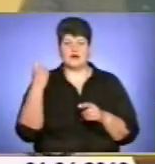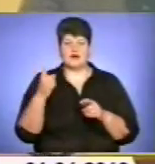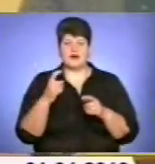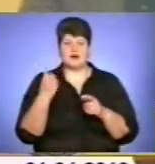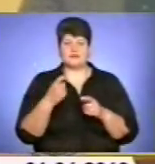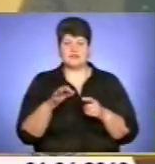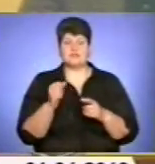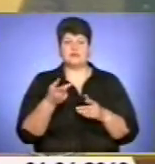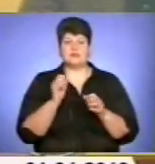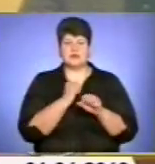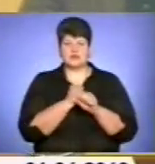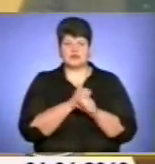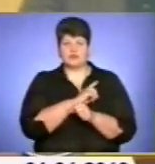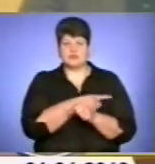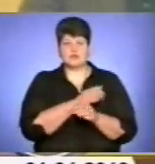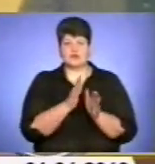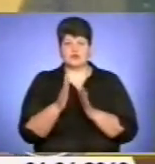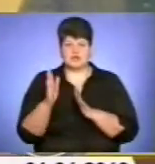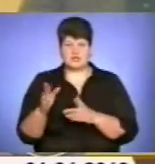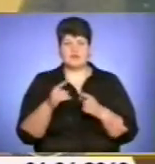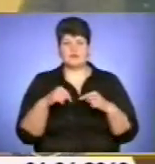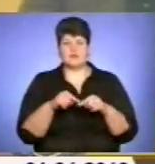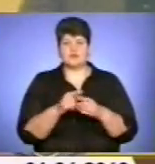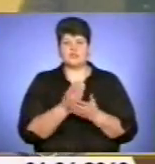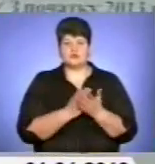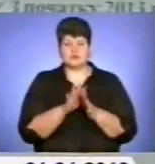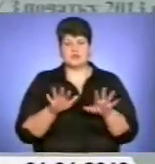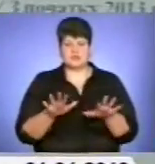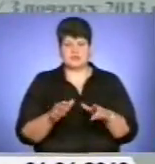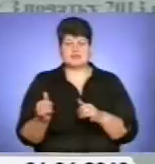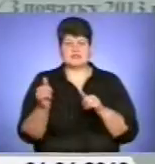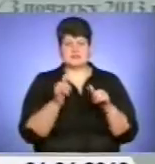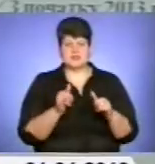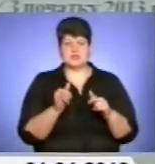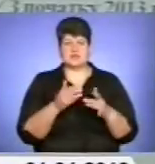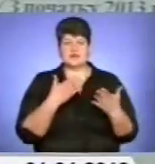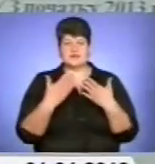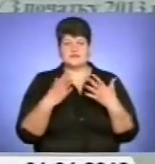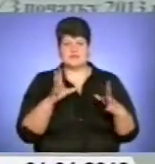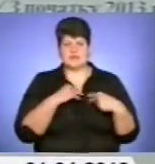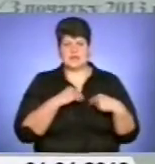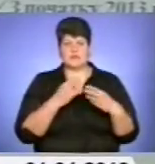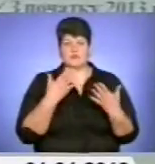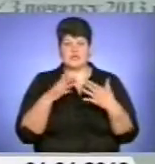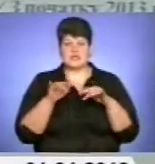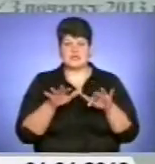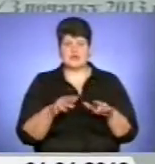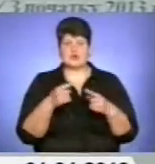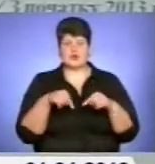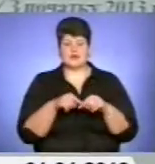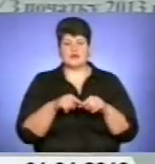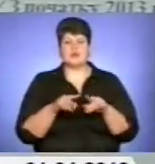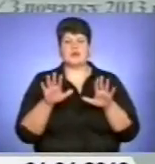центр агентства, відповідні служби на місцях. Забезпечена дієва взаємодія з органами Державної служби надзвичайних ситуацій,